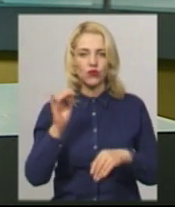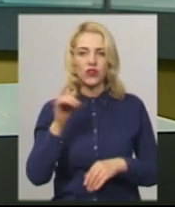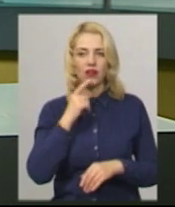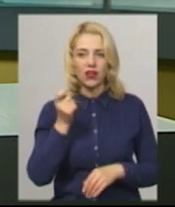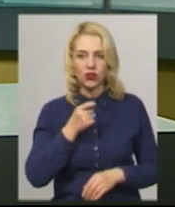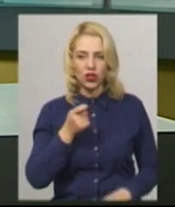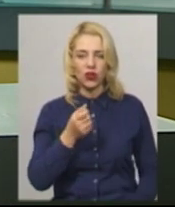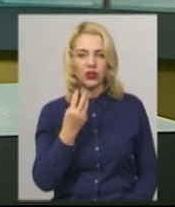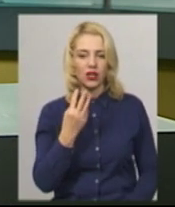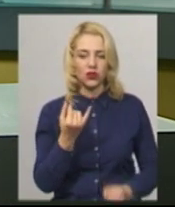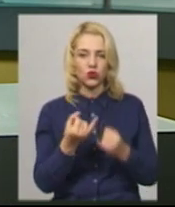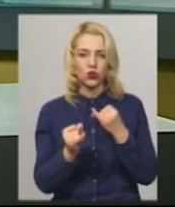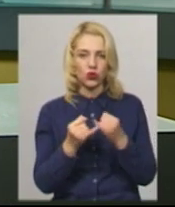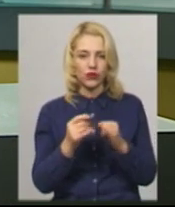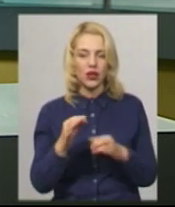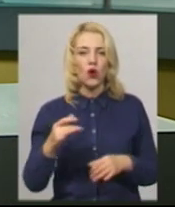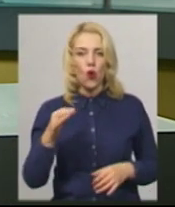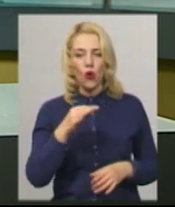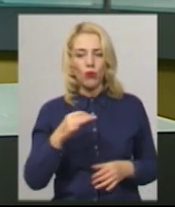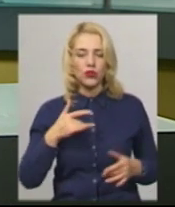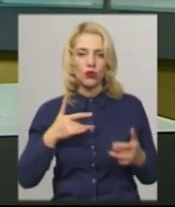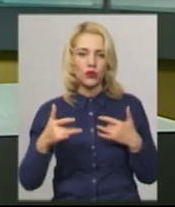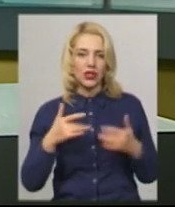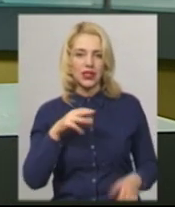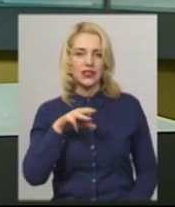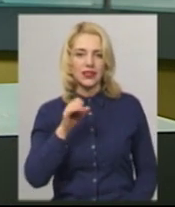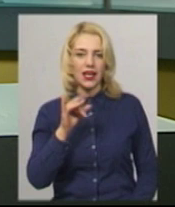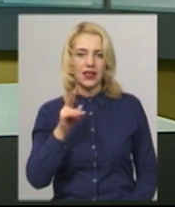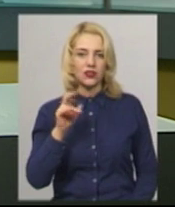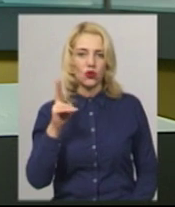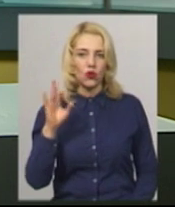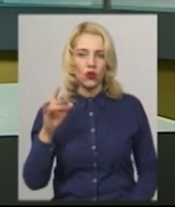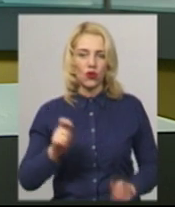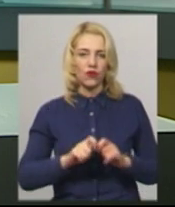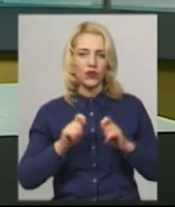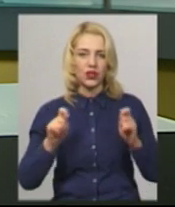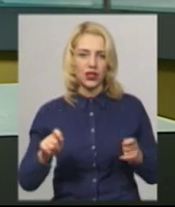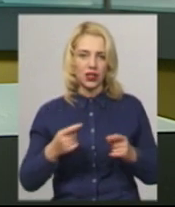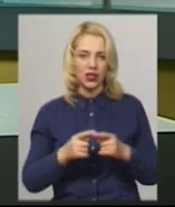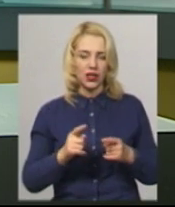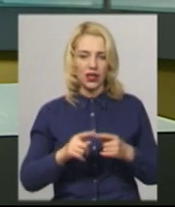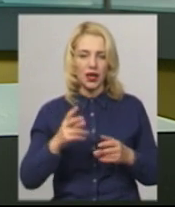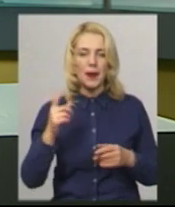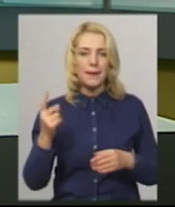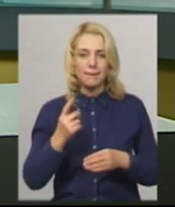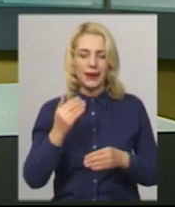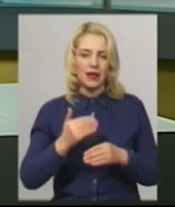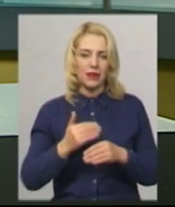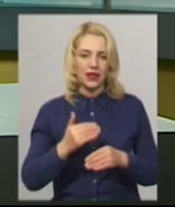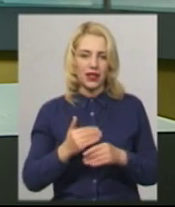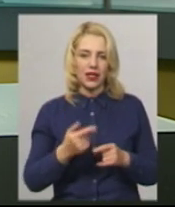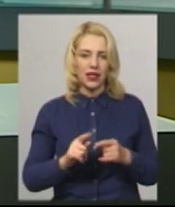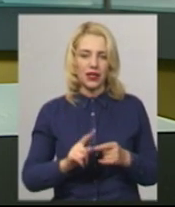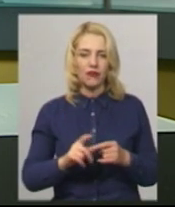обласному муздрам-театрі імені Старицького. Відкриє фестиваль прем'єра трагікомендії за твором Григорія Горіна «Тев'є